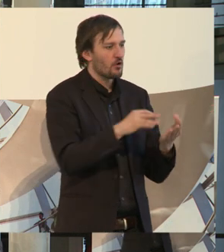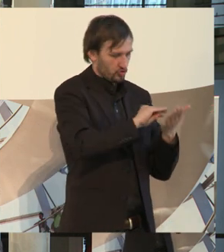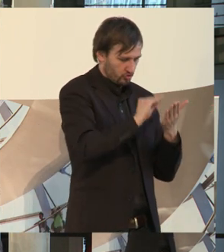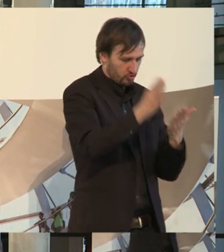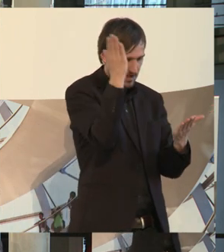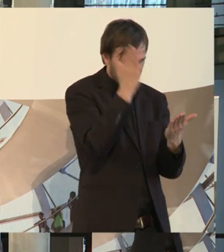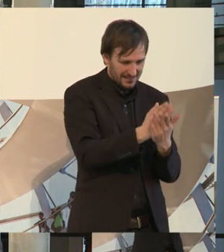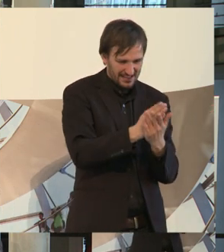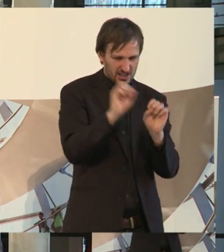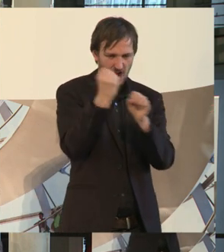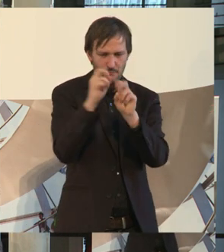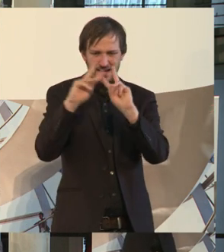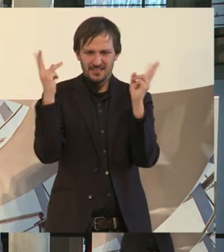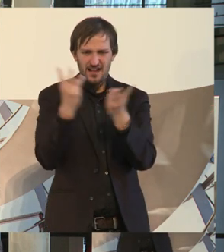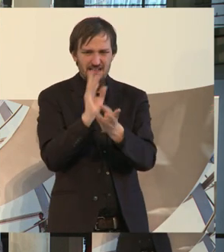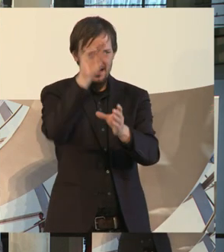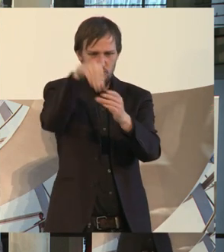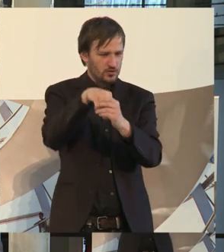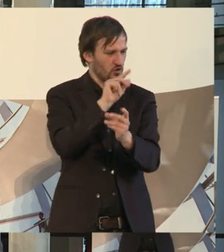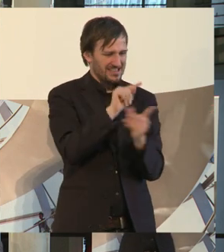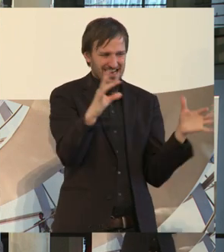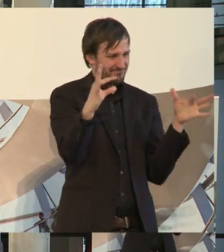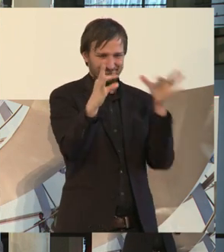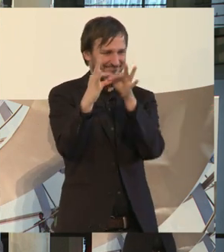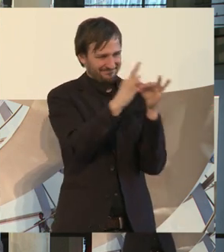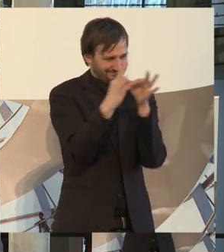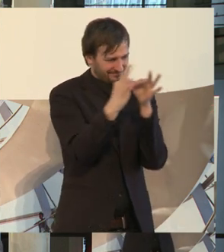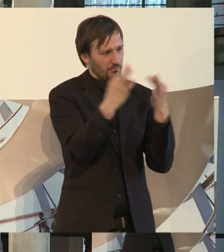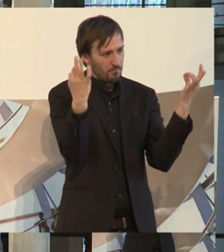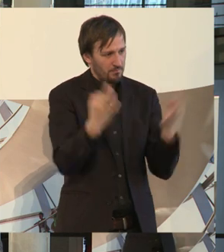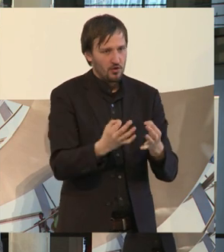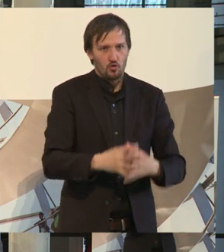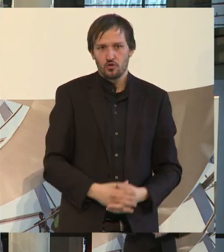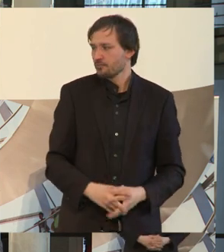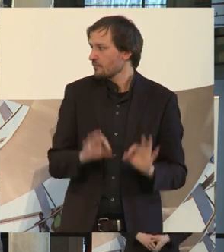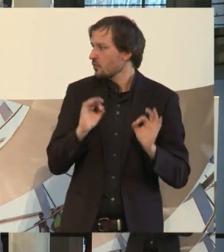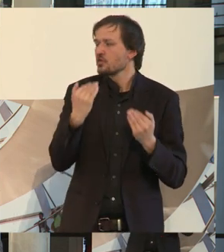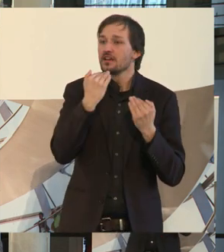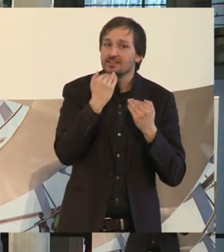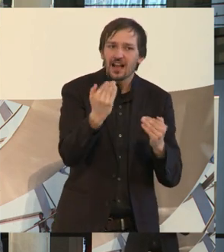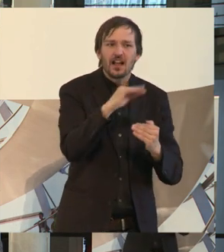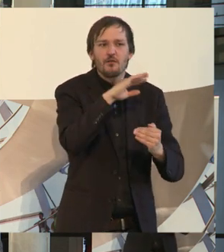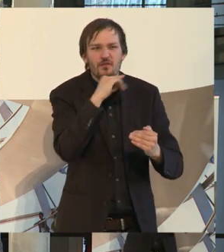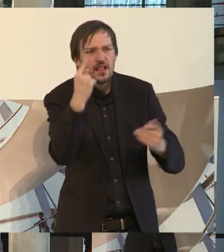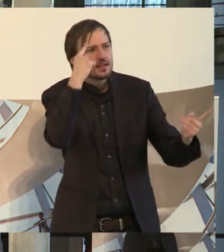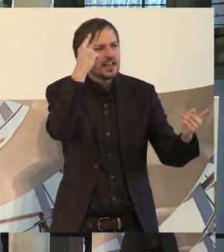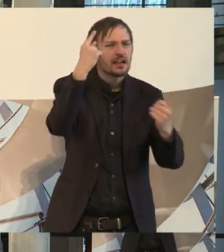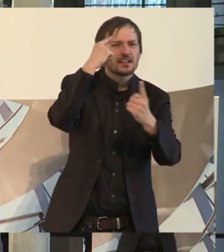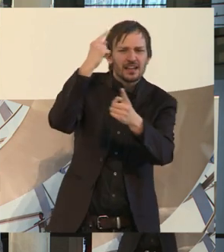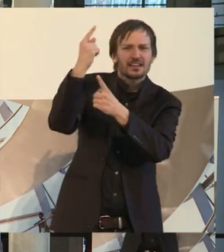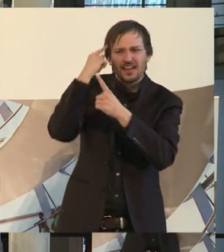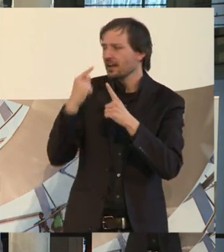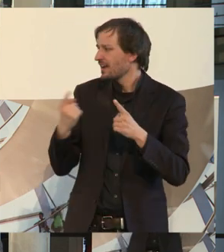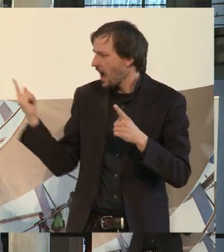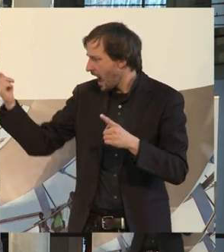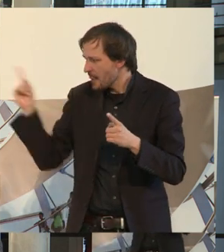für die Inklusion in die Arbeitswelt. Dankeschön. Damit würde ich dann nochmal zurückgeben, gerne. Es sind so viele verschiedene Aspekte angesprochen worden, wir können nicht